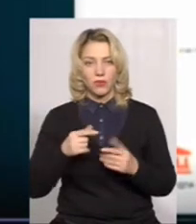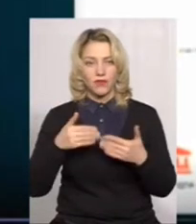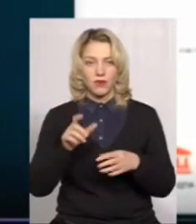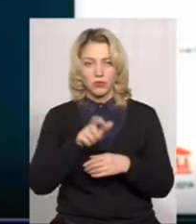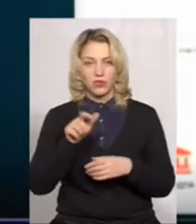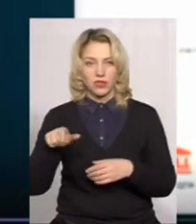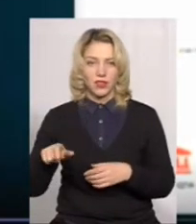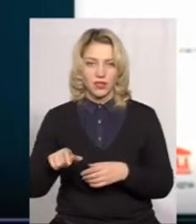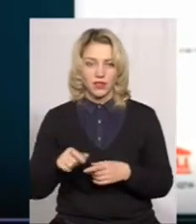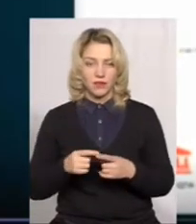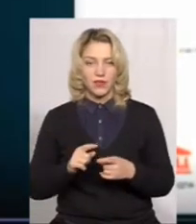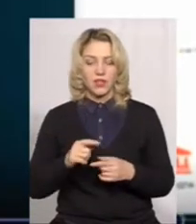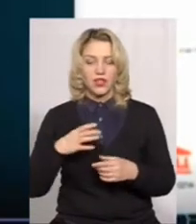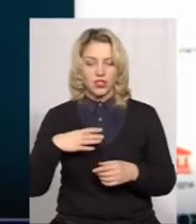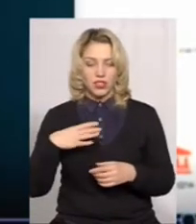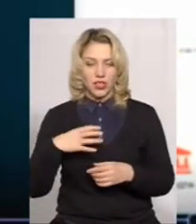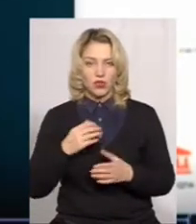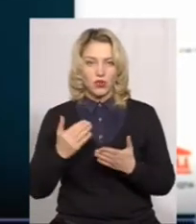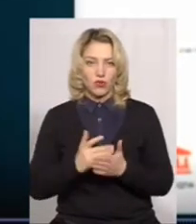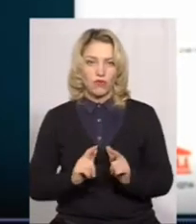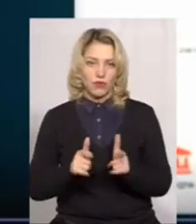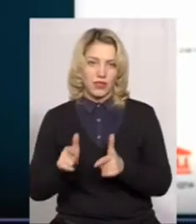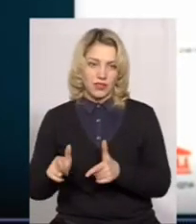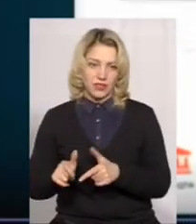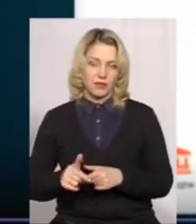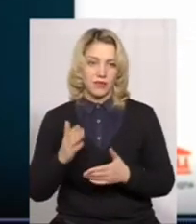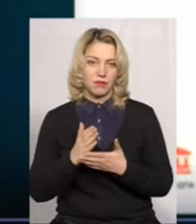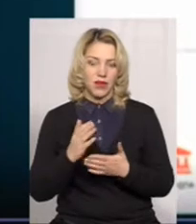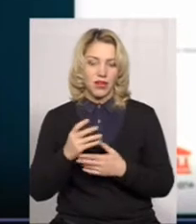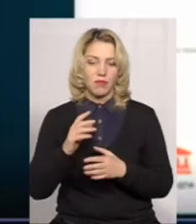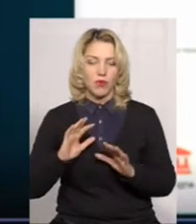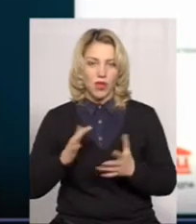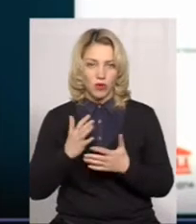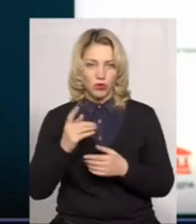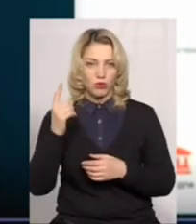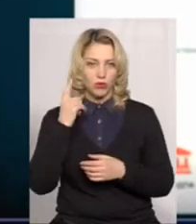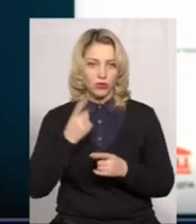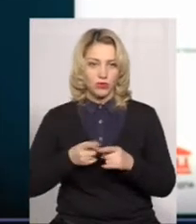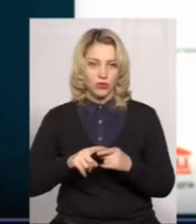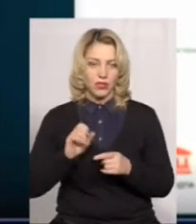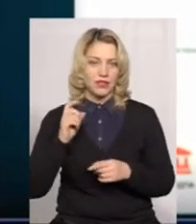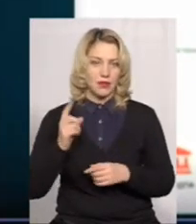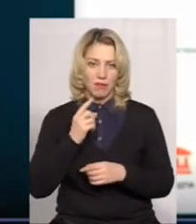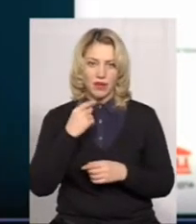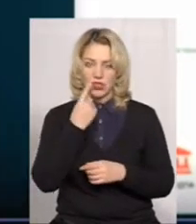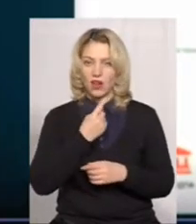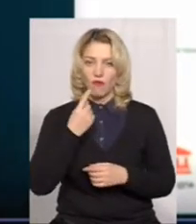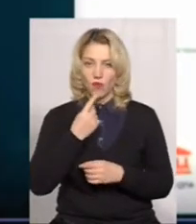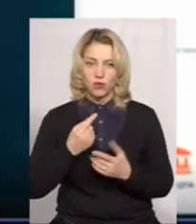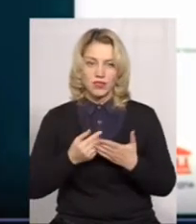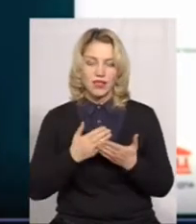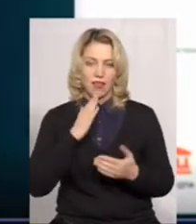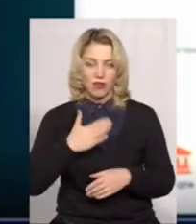випускників чекають нововведення. Маємо нагоду почути про них з перших вуст від нашого